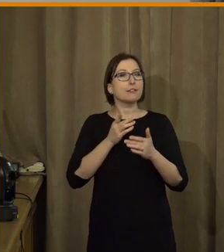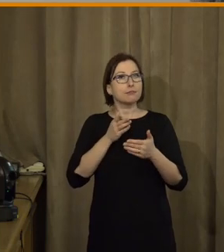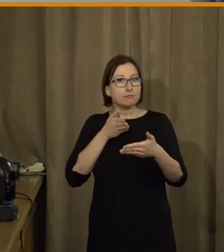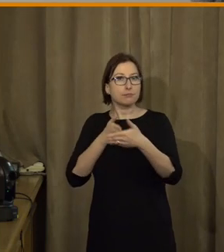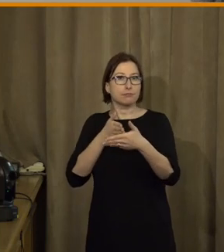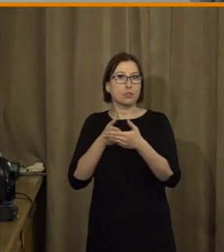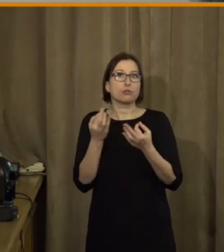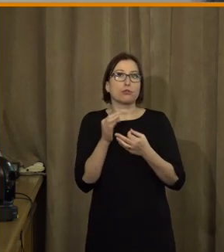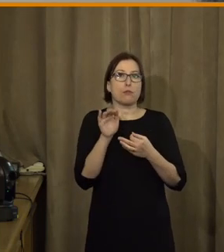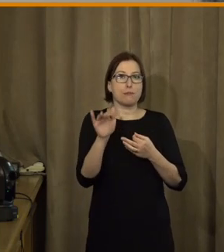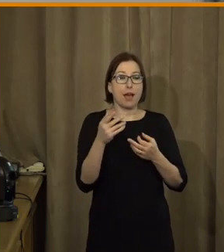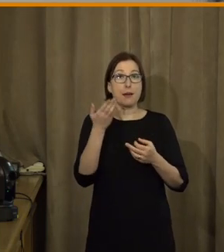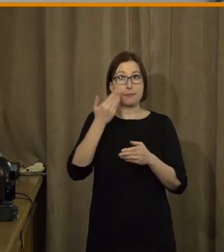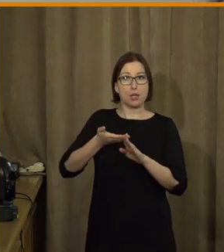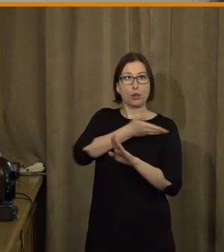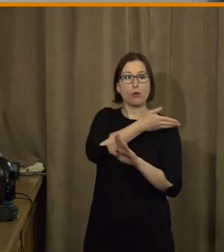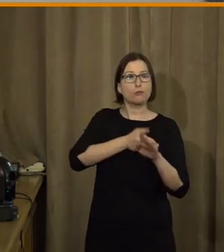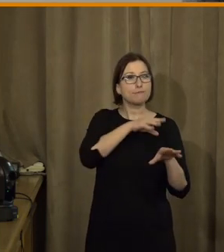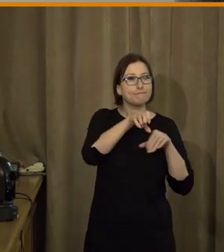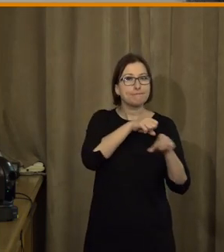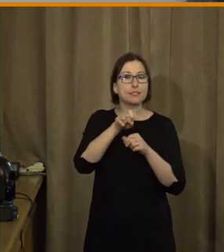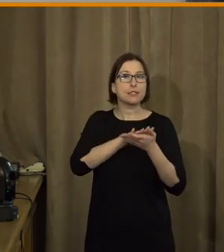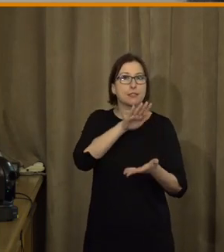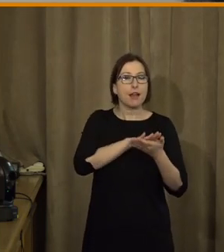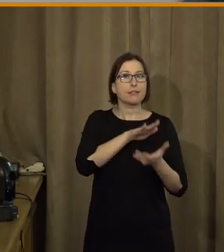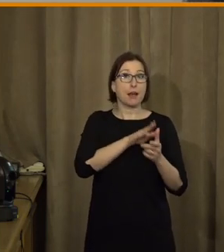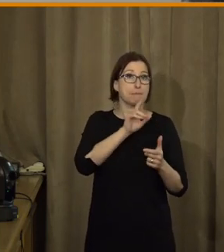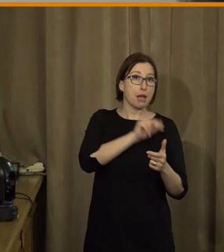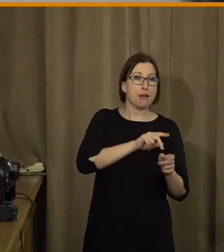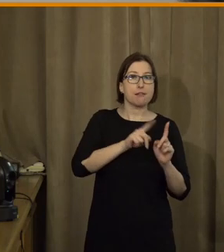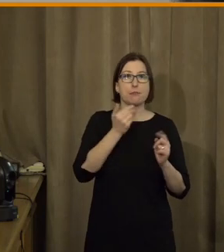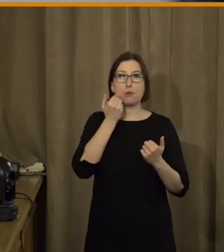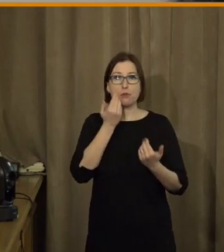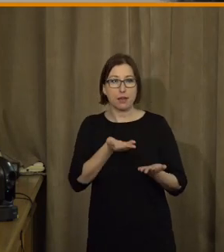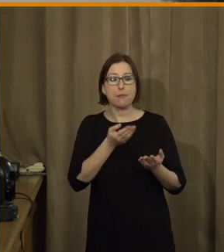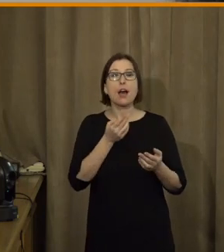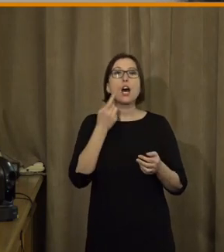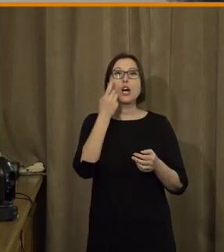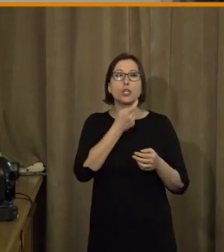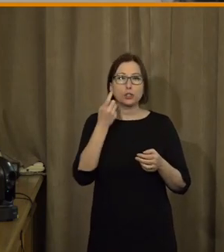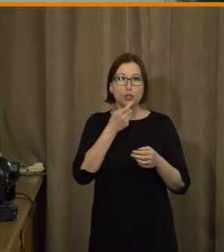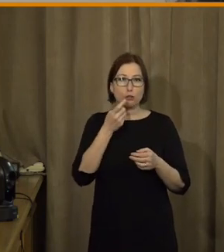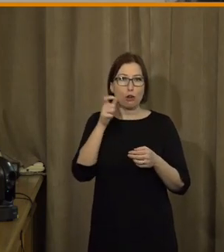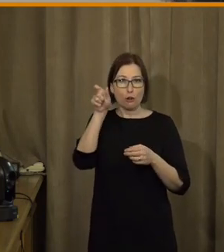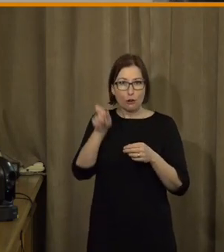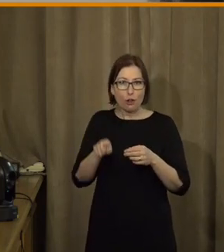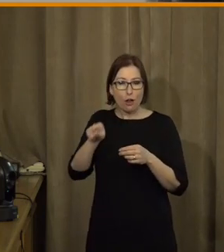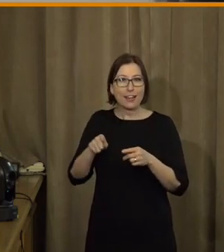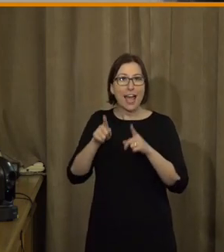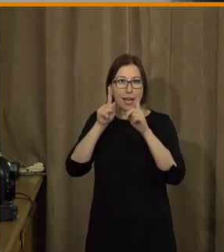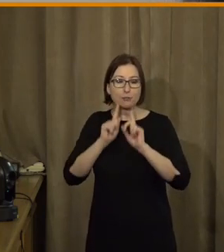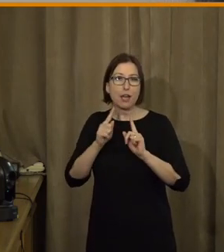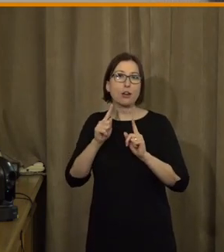často zmiňovali data. Data, která máme nebo nemáme. Socioložka Marie Heřmanová vlastně